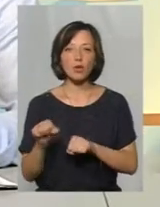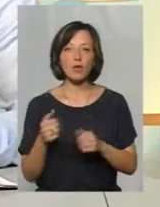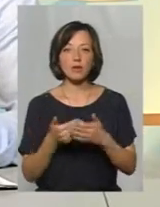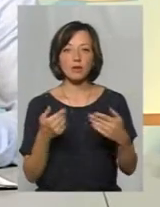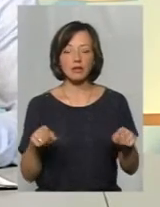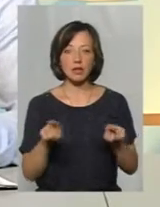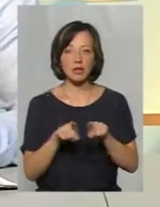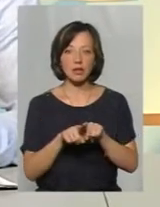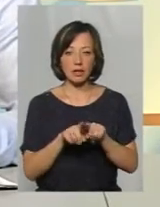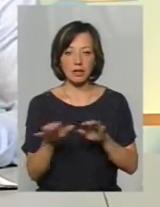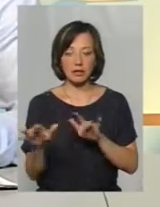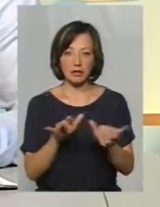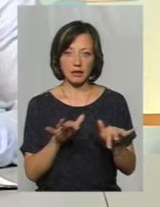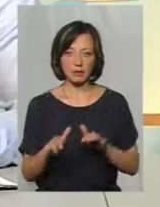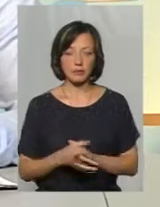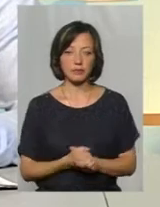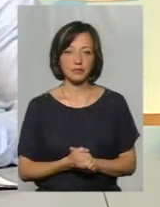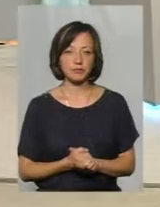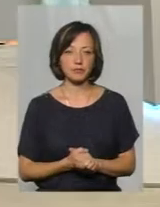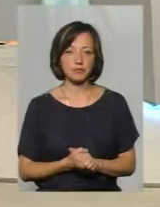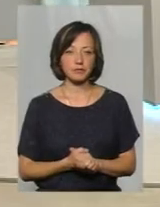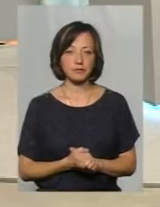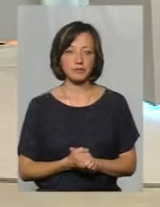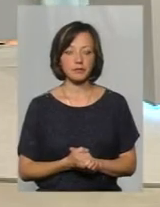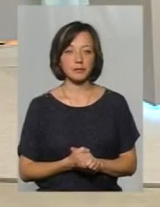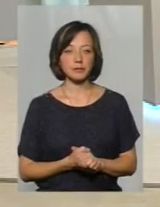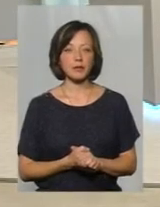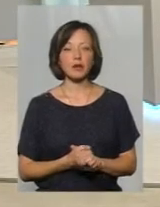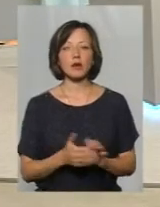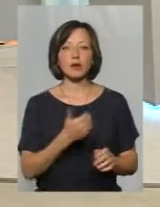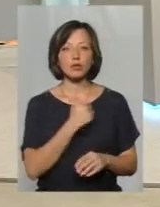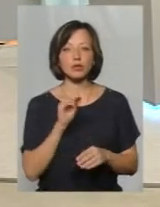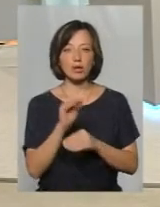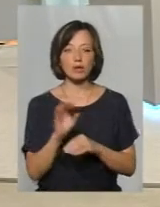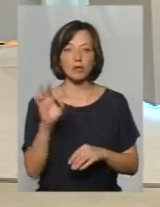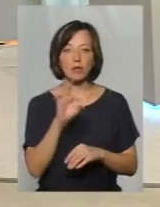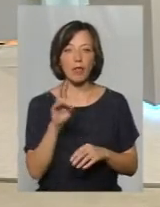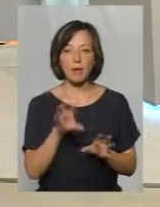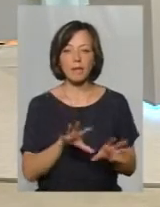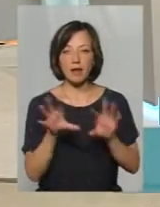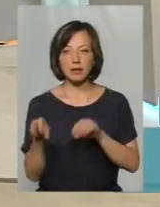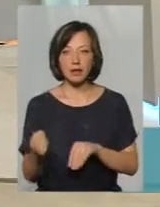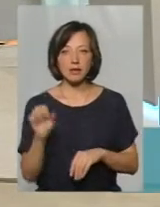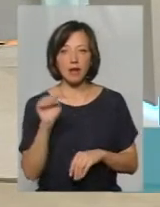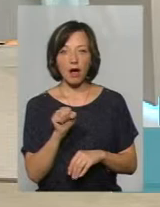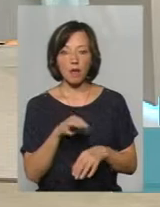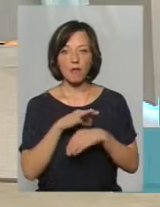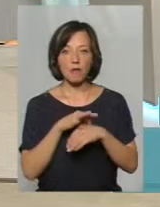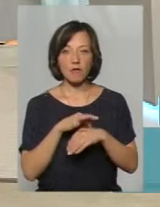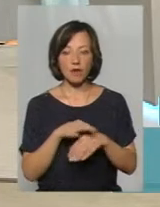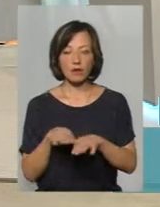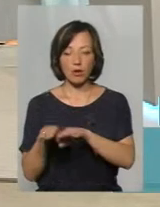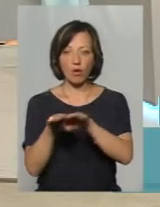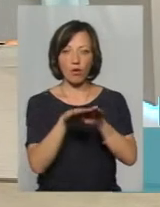таких дій. Я ще хочу додати стосовно неперенесення, а саме приведення до